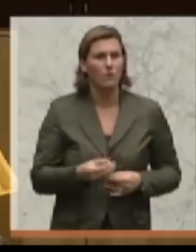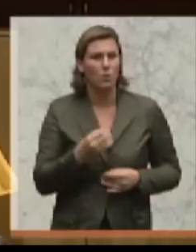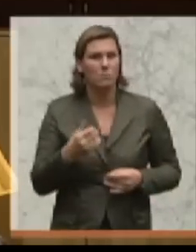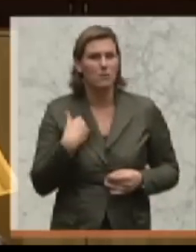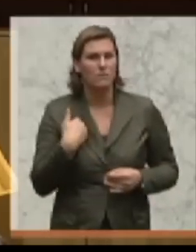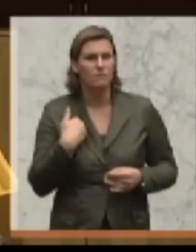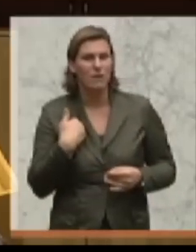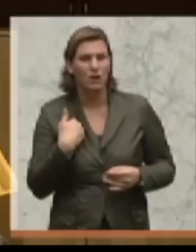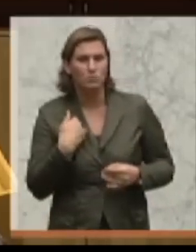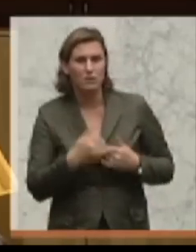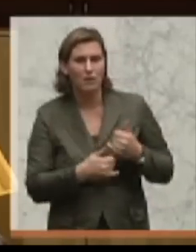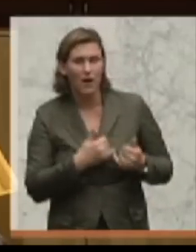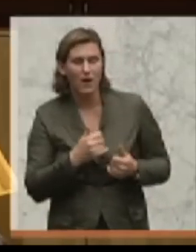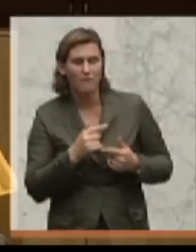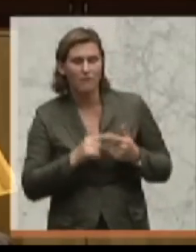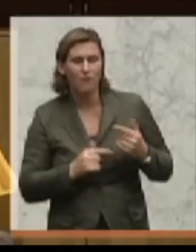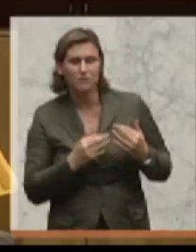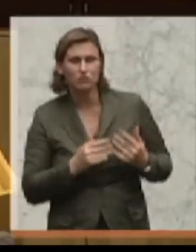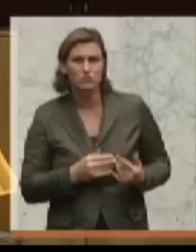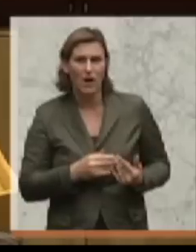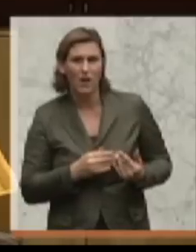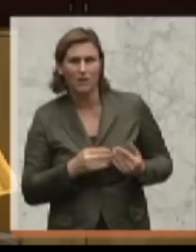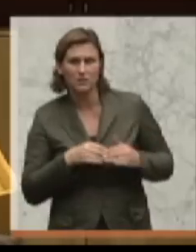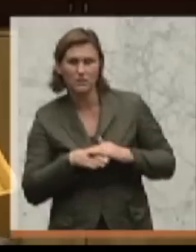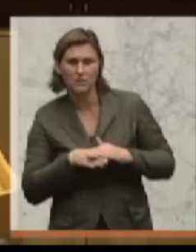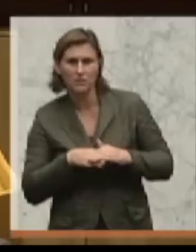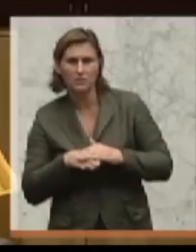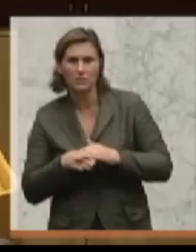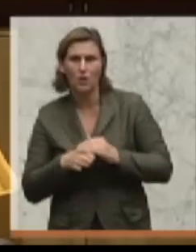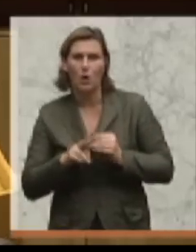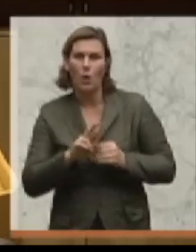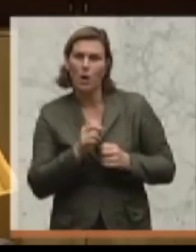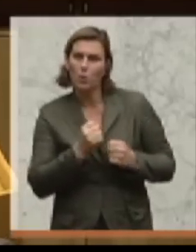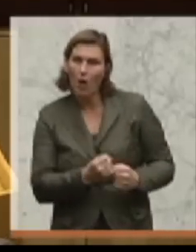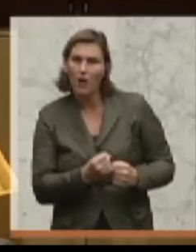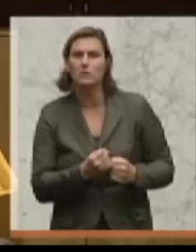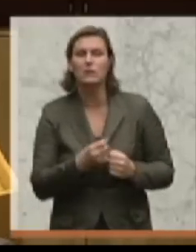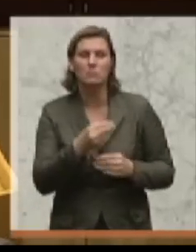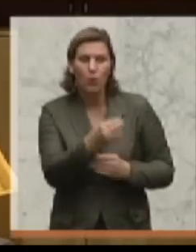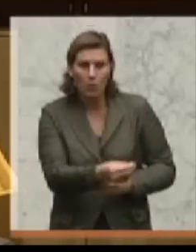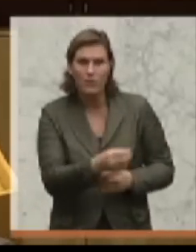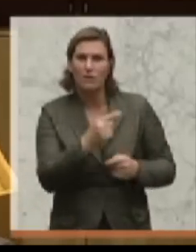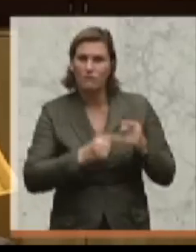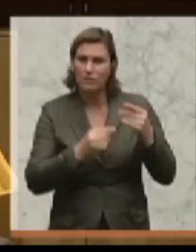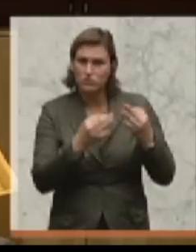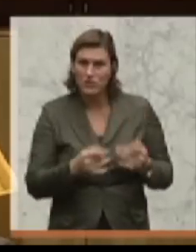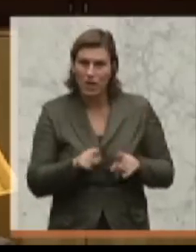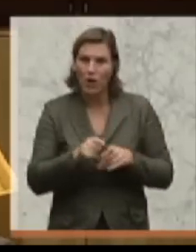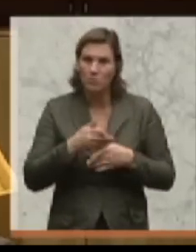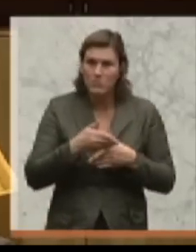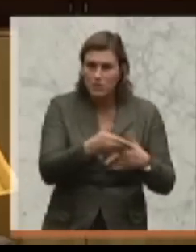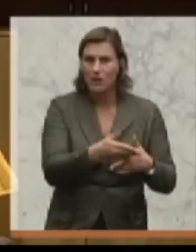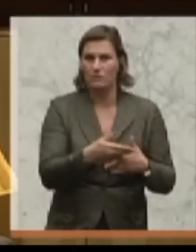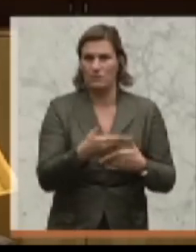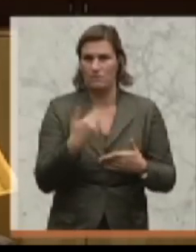Sie haben sich mit falschen Zahlen in die EU hineingeschmuggelt. Sie haben den Euro erhalten durch falsche Zahlen mit starker Mithilfe von Goldman Sachs damals